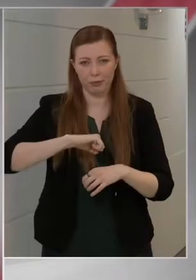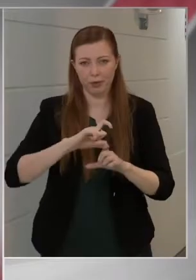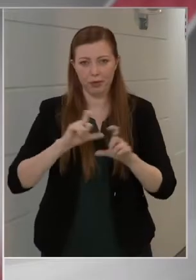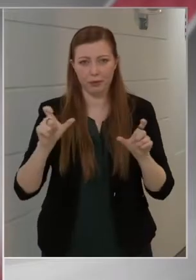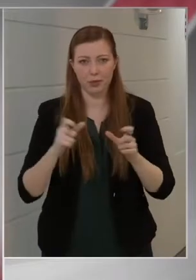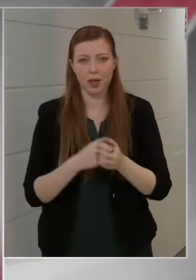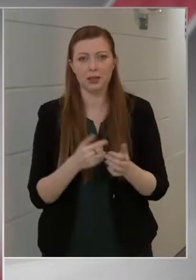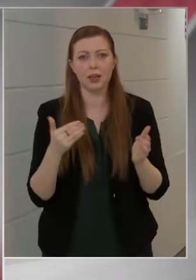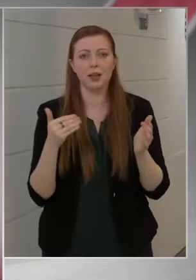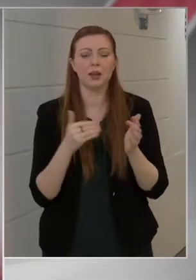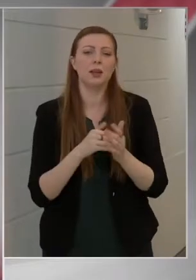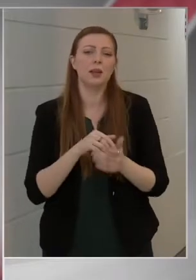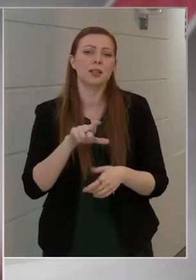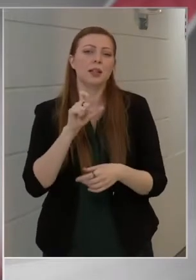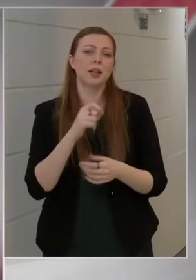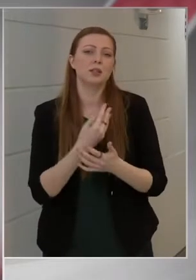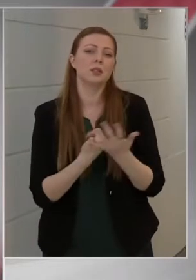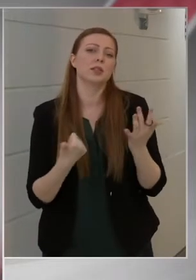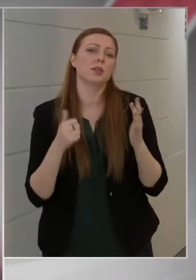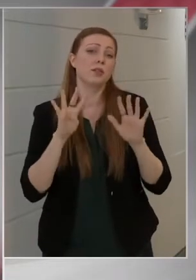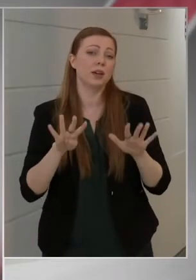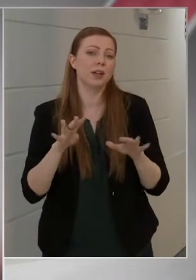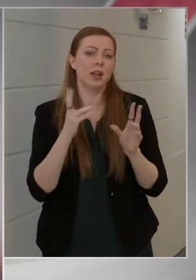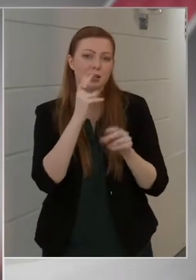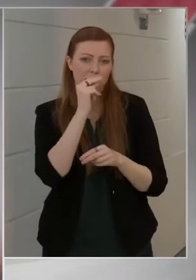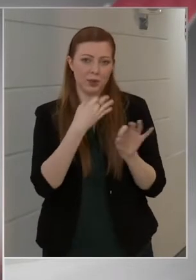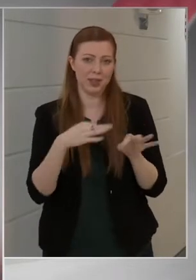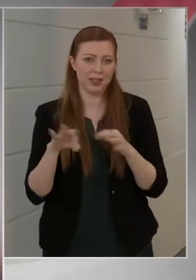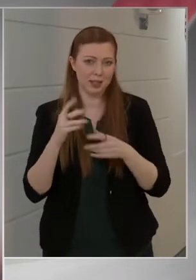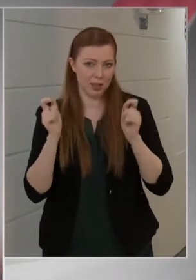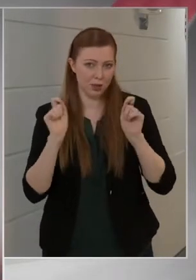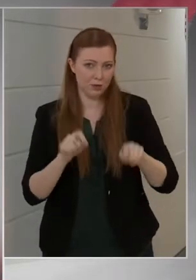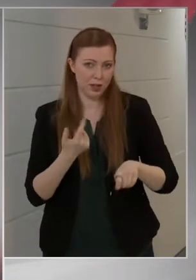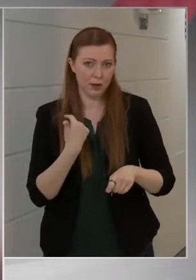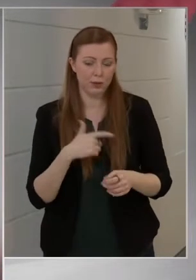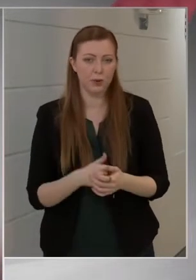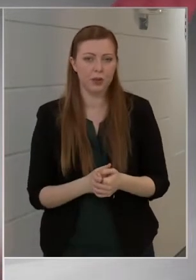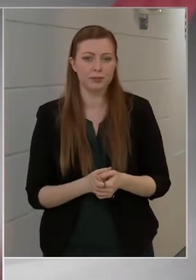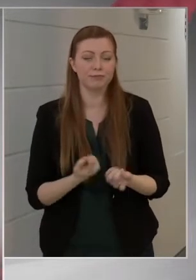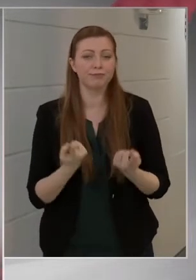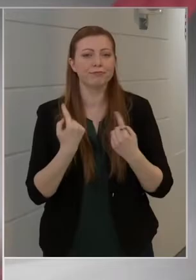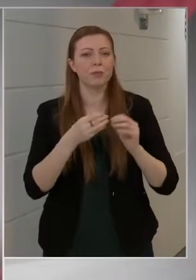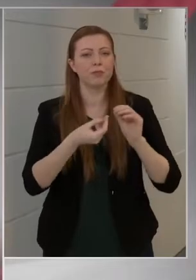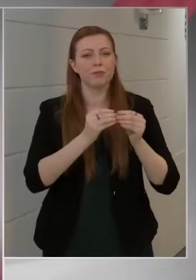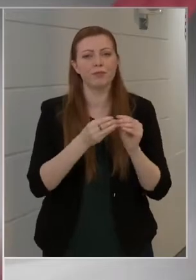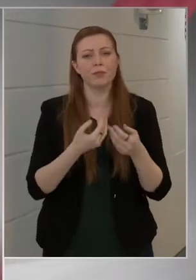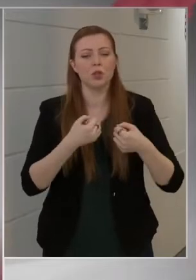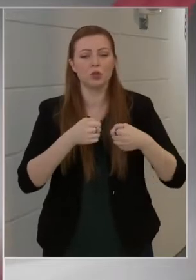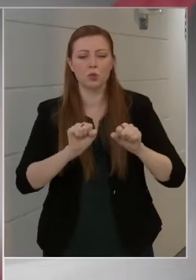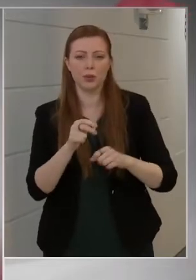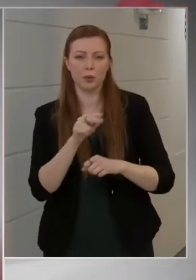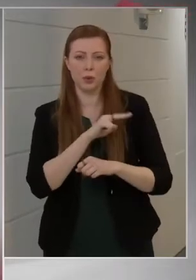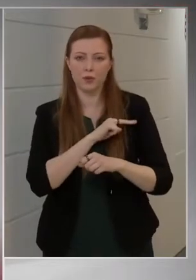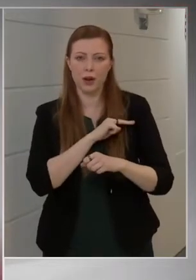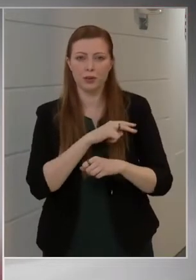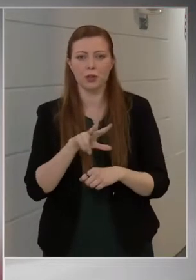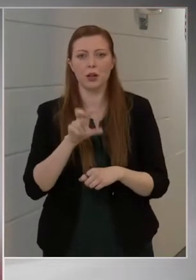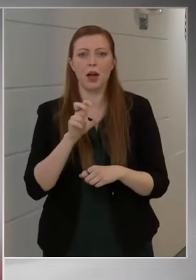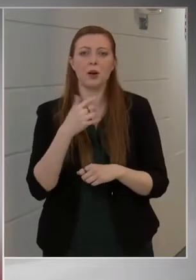1269 rendőri intézkedést hajtottunk végre. Ebből az üzemeltető, illetve a tulajdonos felelőssége